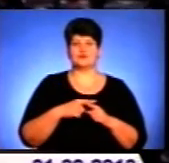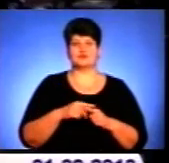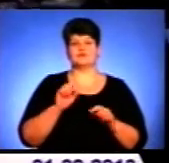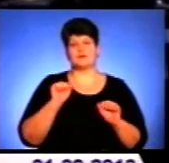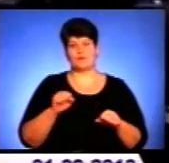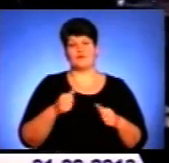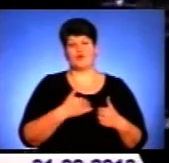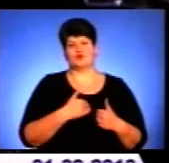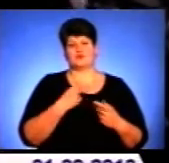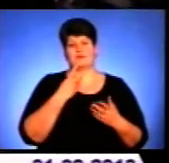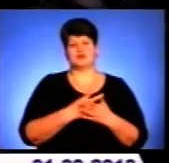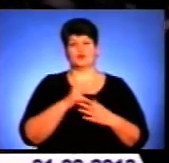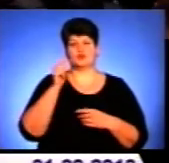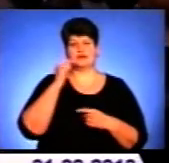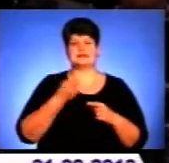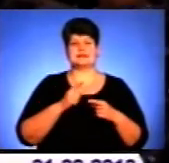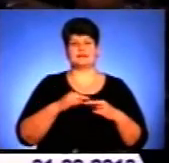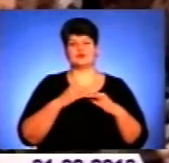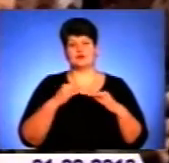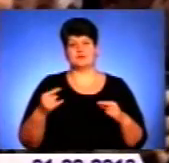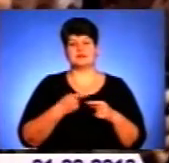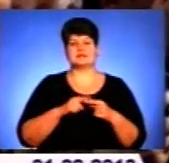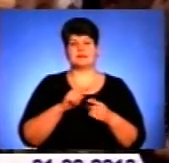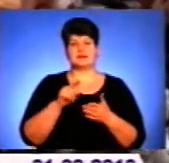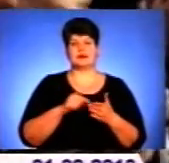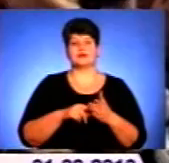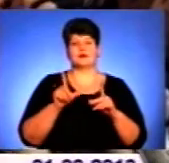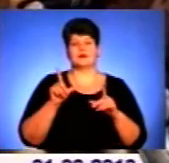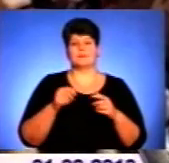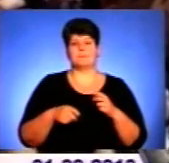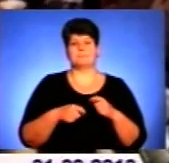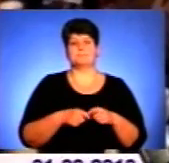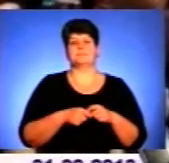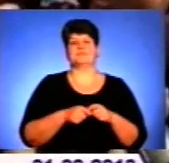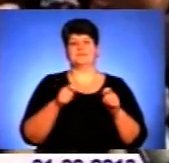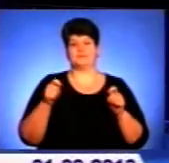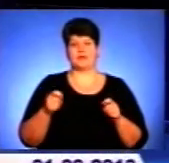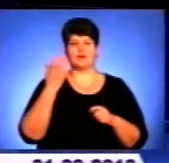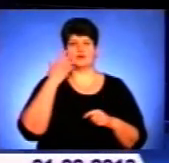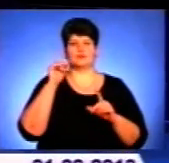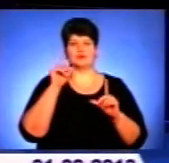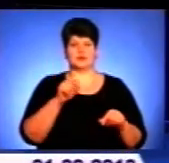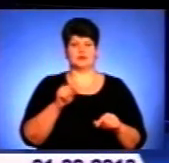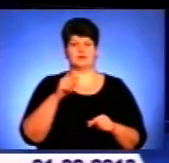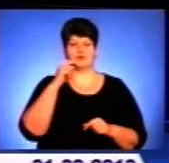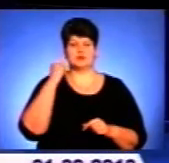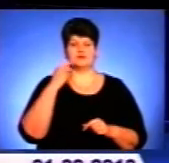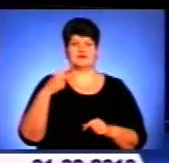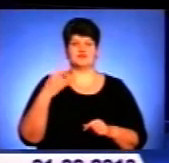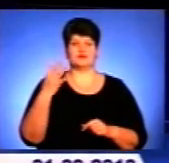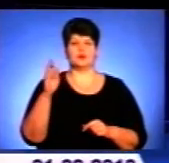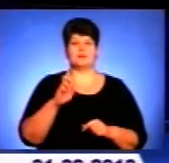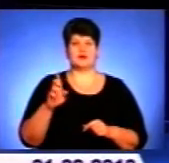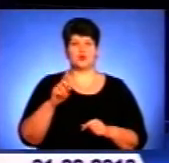цим столом? Це питання президент пообіцяв порушити під час свого візиту до Москви 4 березня. Україна